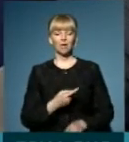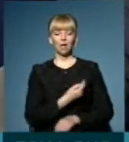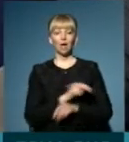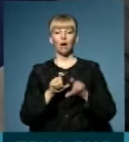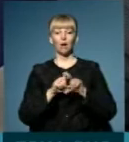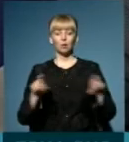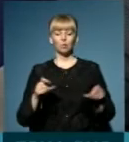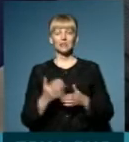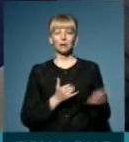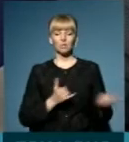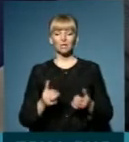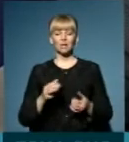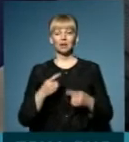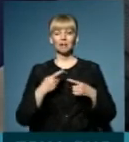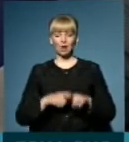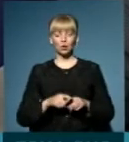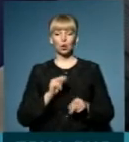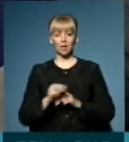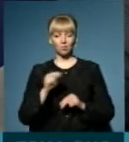забезпечені архтехнікою і навчені лікарі,